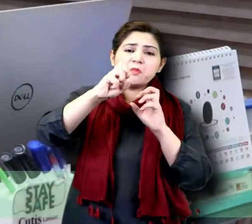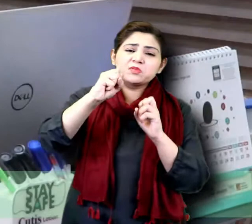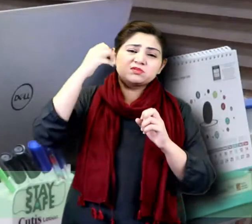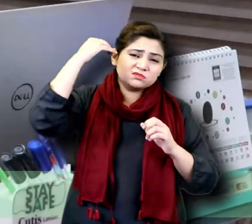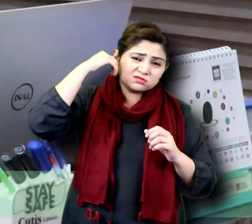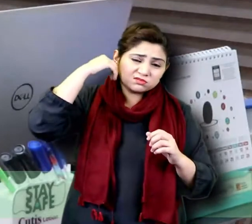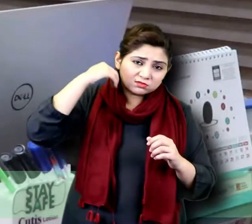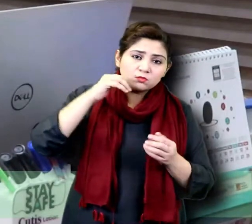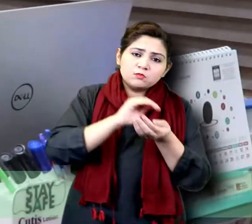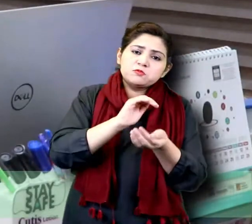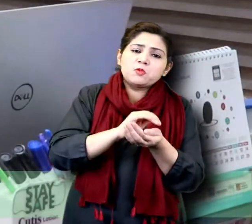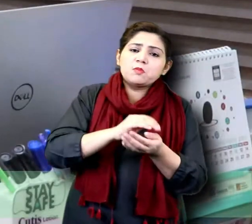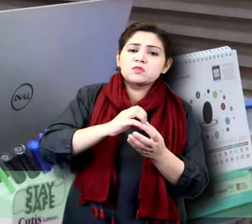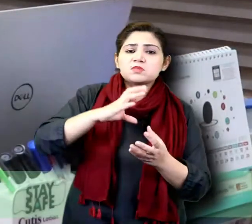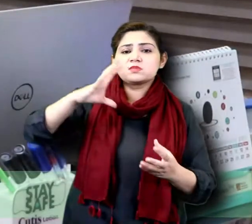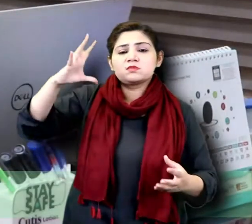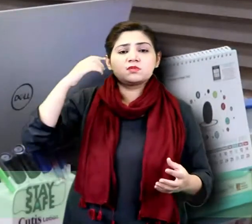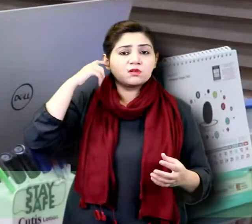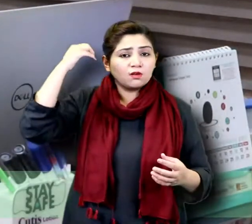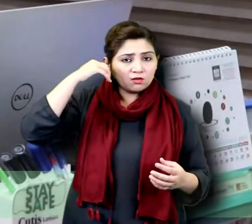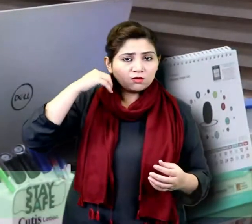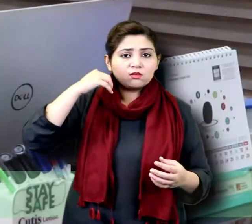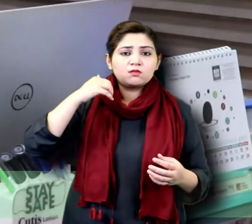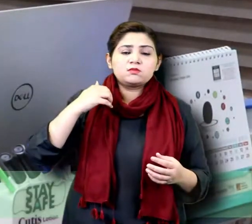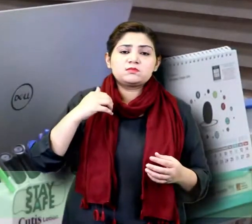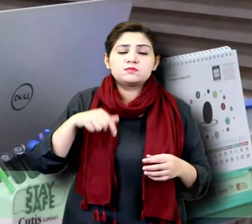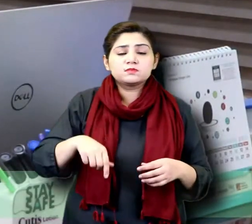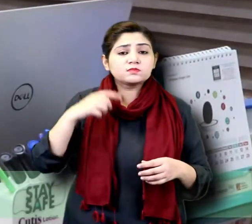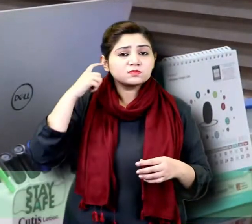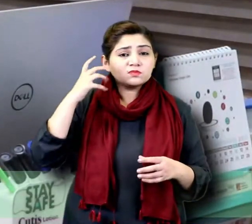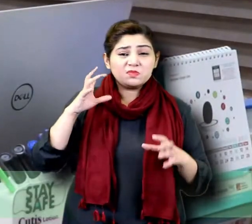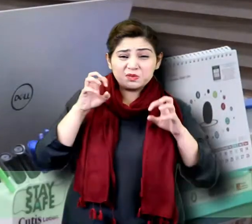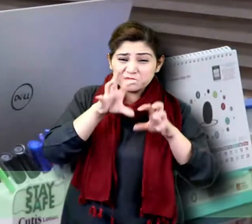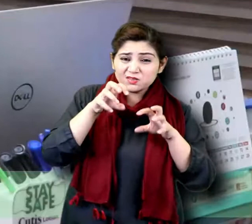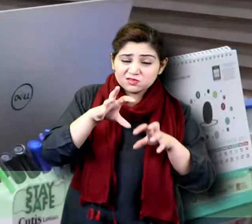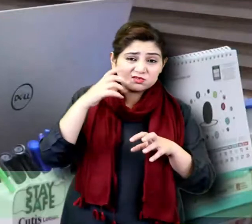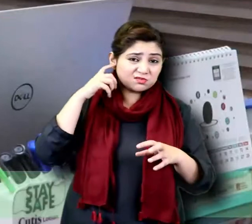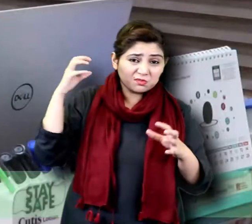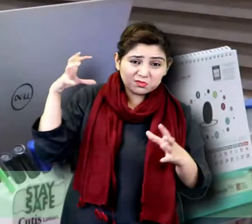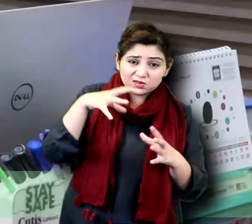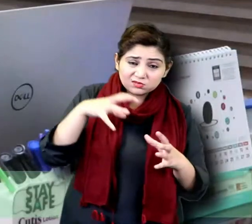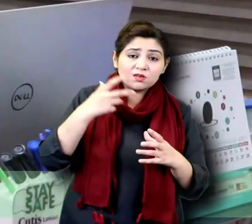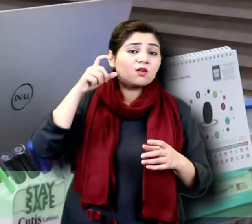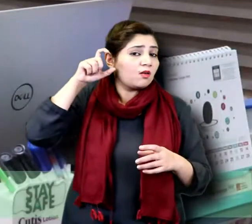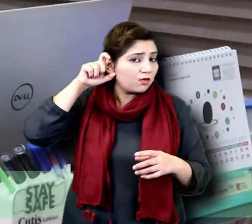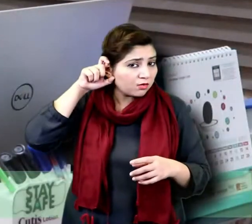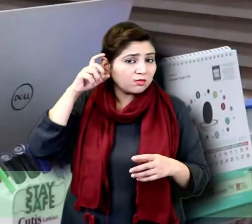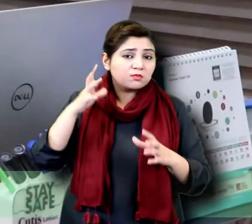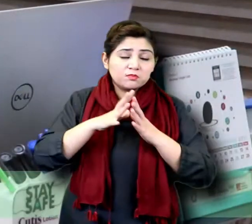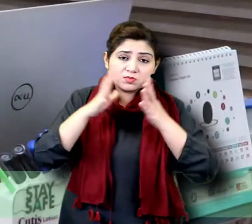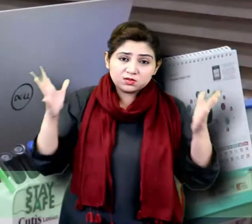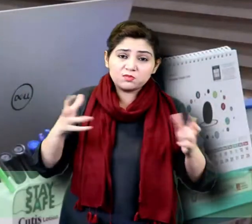وہ کان کے اندر ہی ڈیپوزٹ ہونے لگ جائے گی اور کان کے اندر وہ پریشر کر سکتی ہے ایرنگ میں